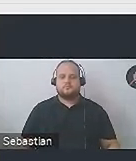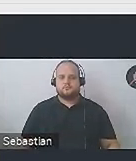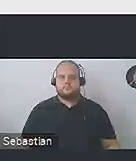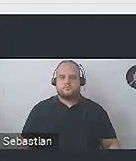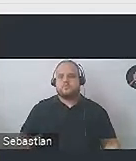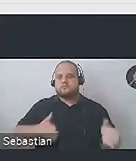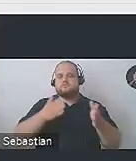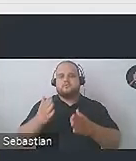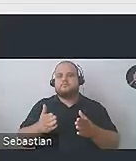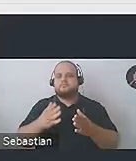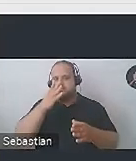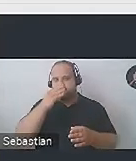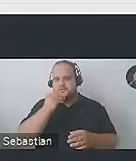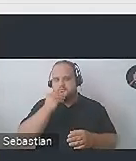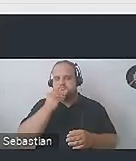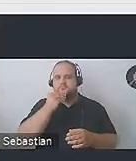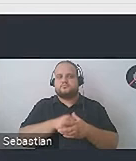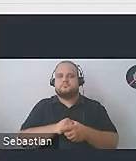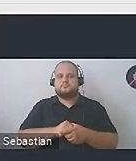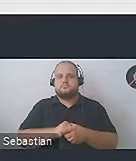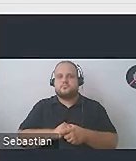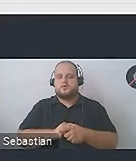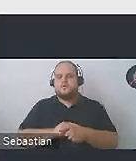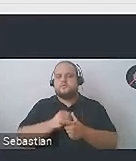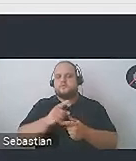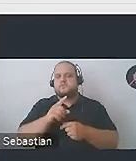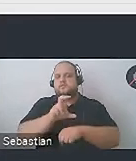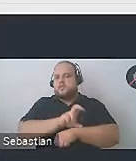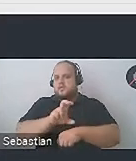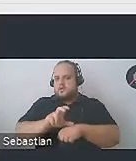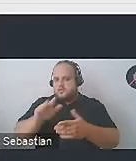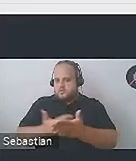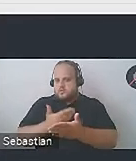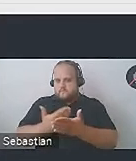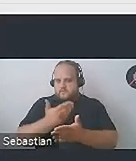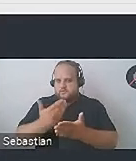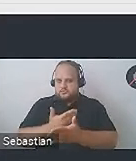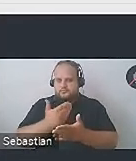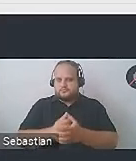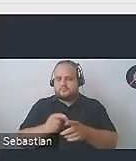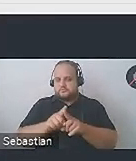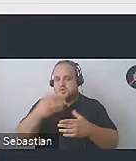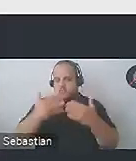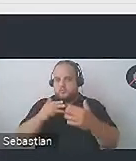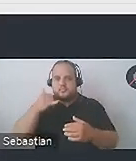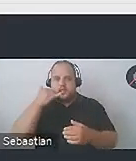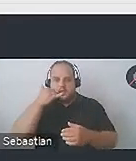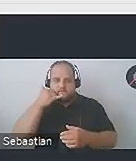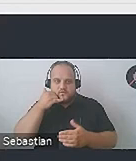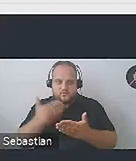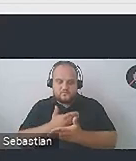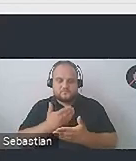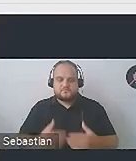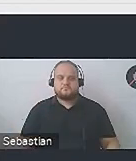kolejnym slajdzie zaprezentowałam kilka przykładów technologii asystujących, które pojawiają się także na komputerze i smartfonie, bo